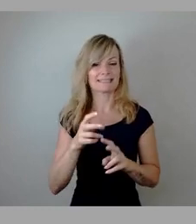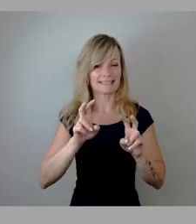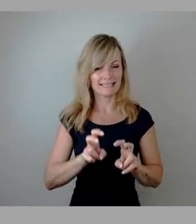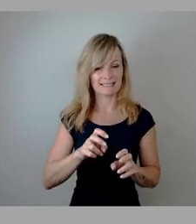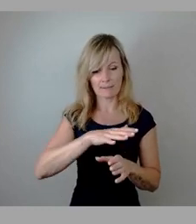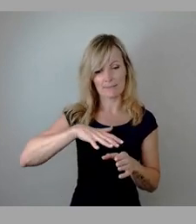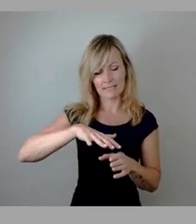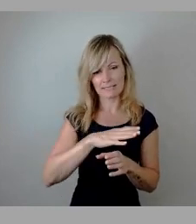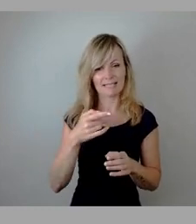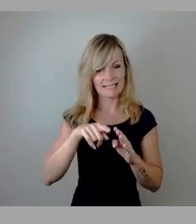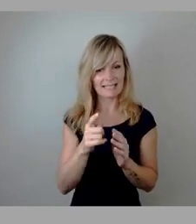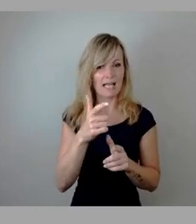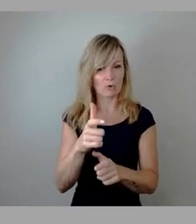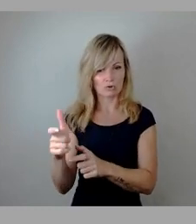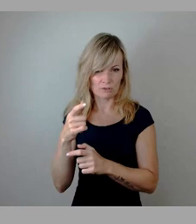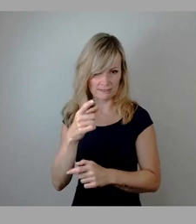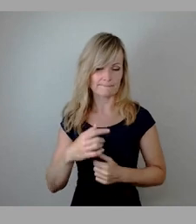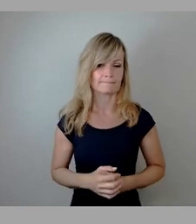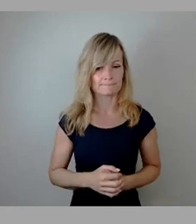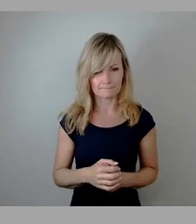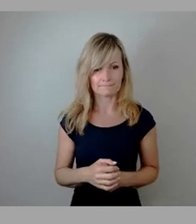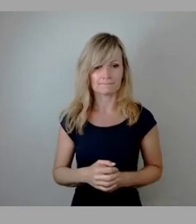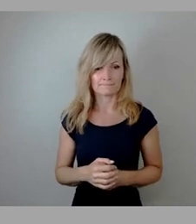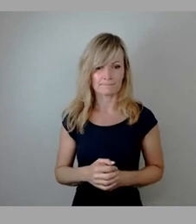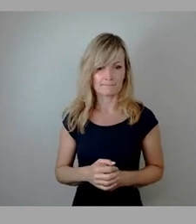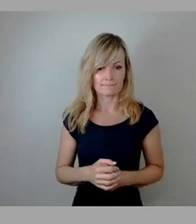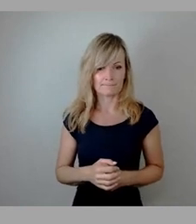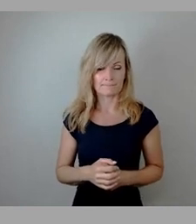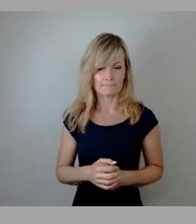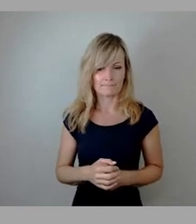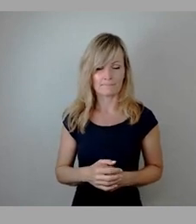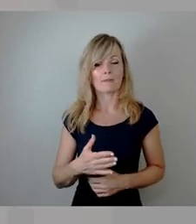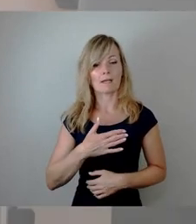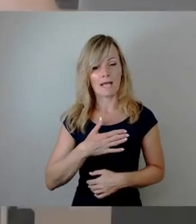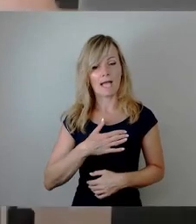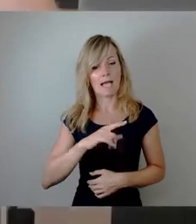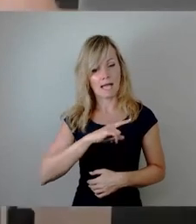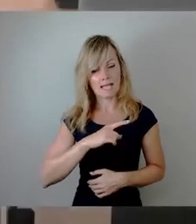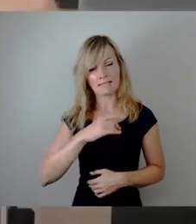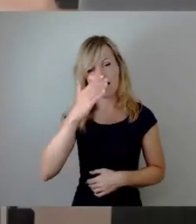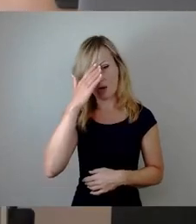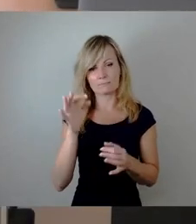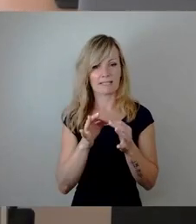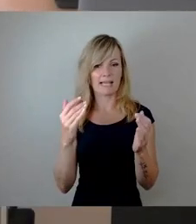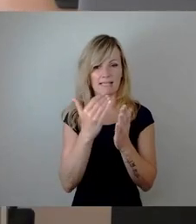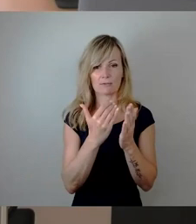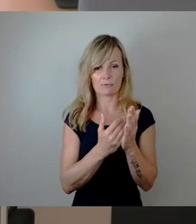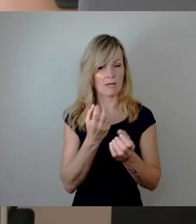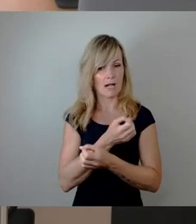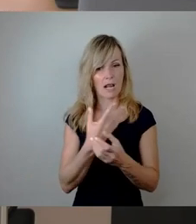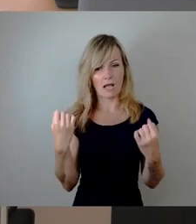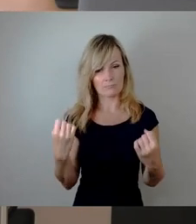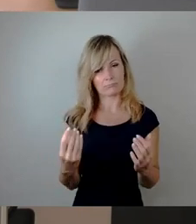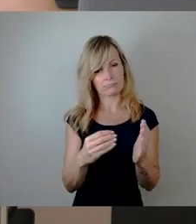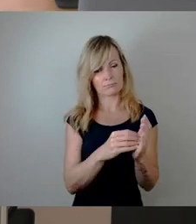Ausschüssen. Und da haben wir in unserer eigenen Hauptsatzung eine klare Festlegung, nämlich die Festlegung, dass das